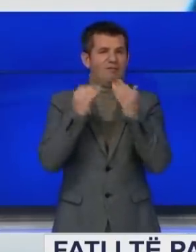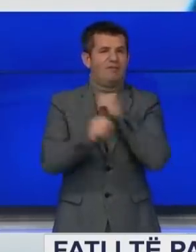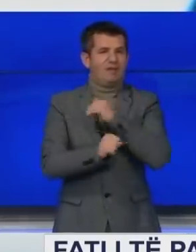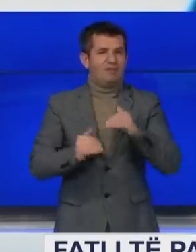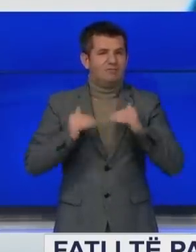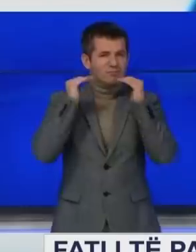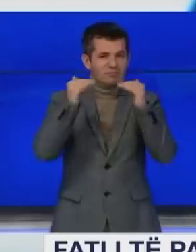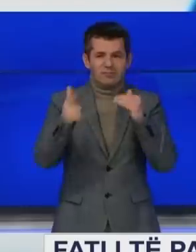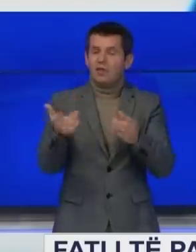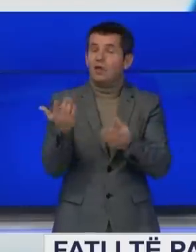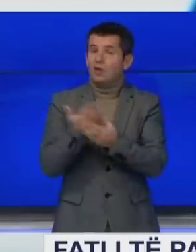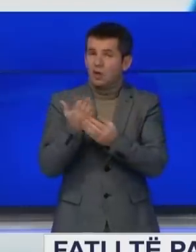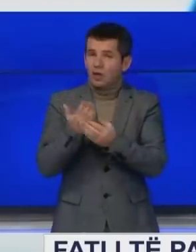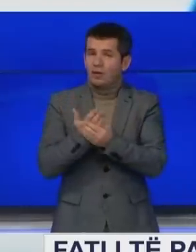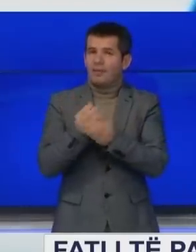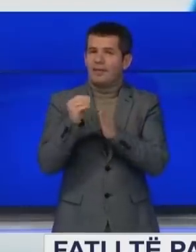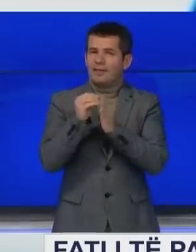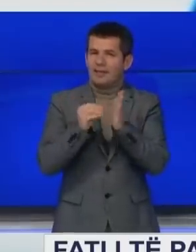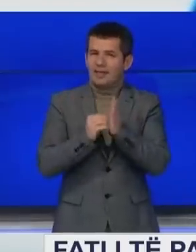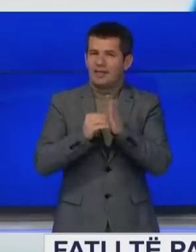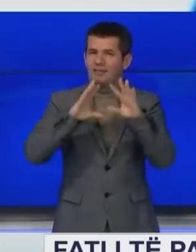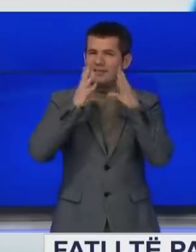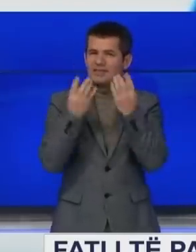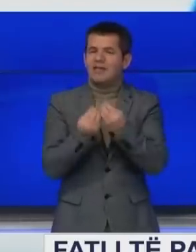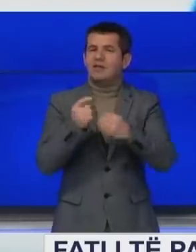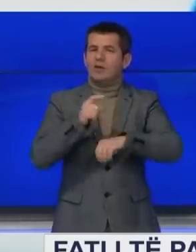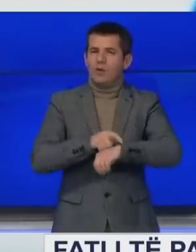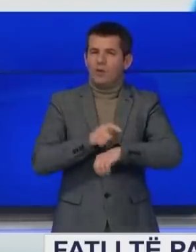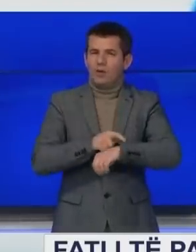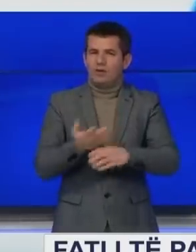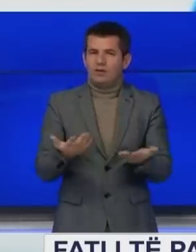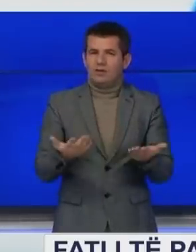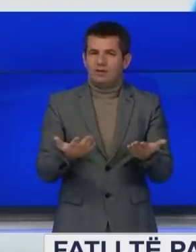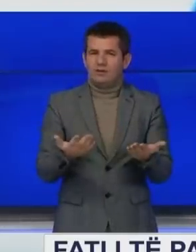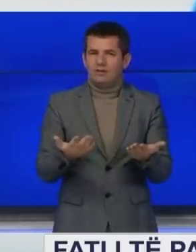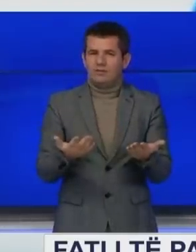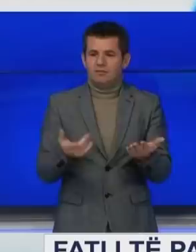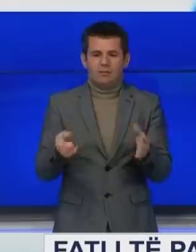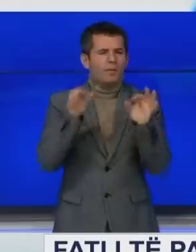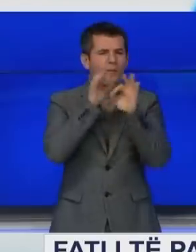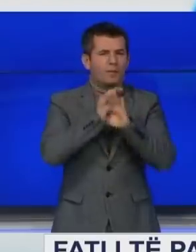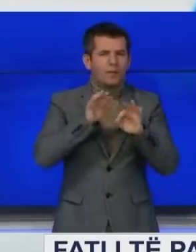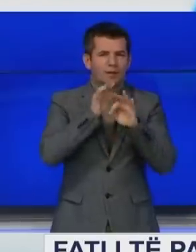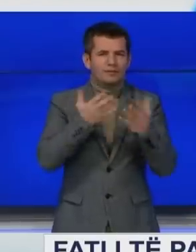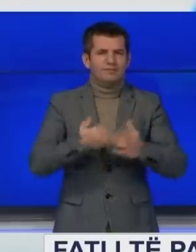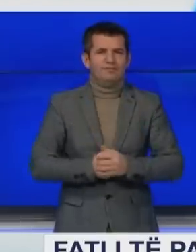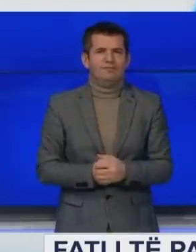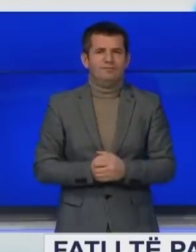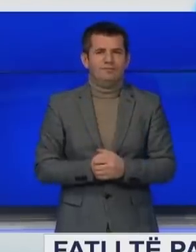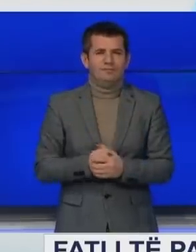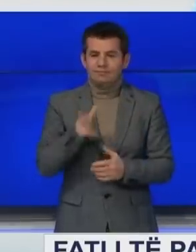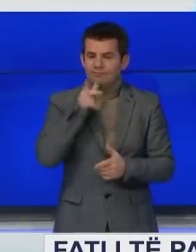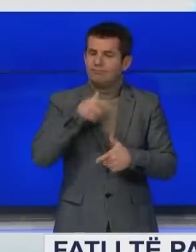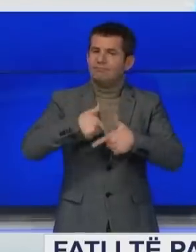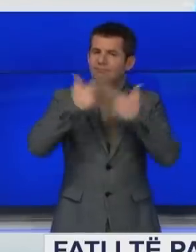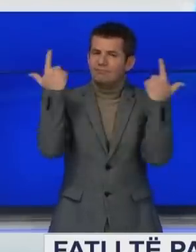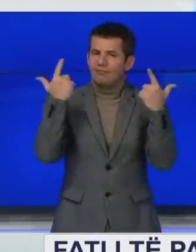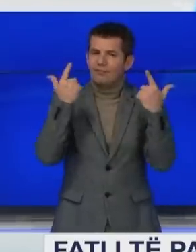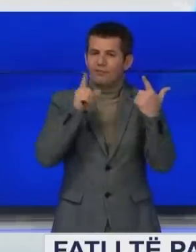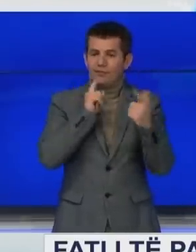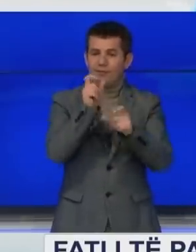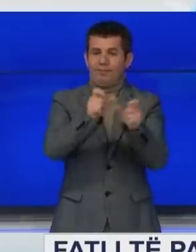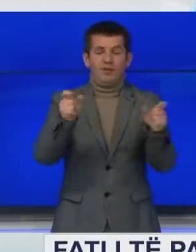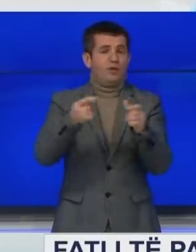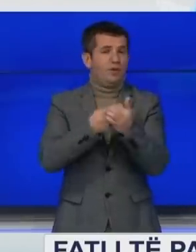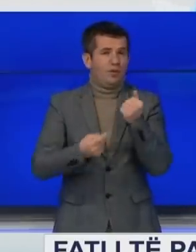me dokumenta, me datë, me skicë, me orë, me krejtë, pëse më rëzbohën. Sa i përket zbardhje se fatit të personave të pa